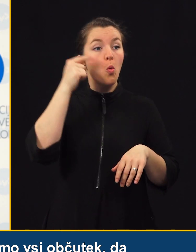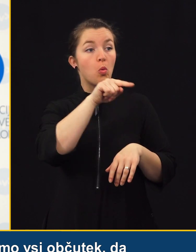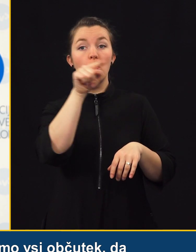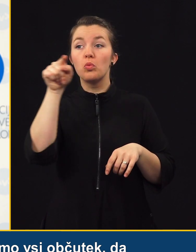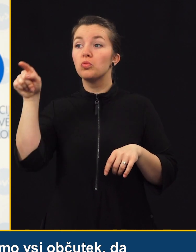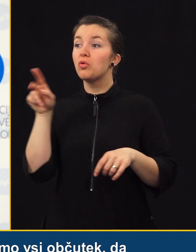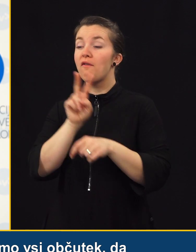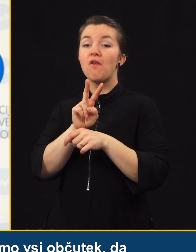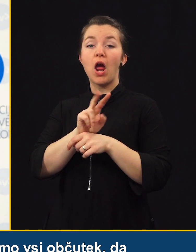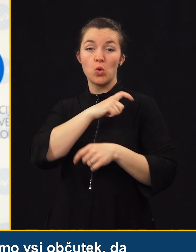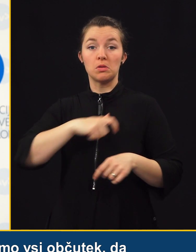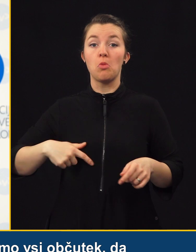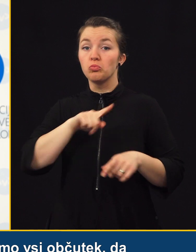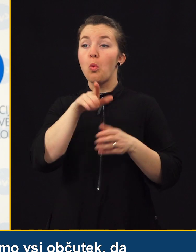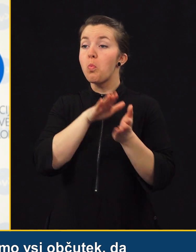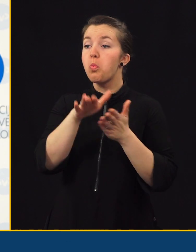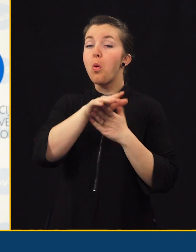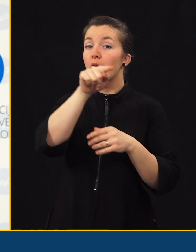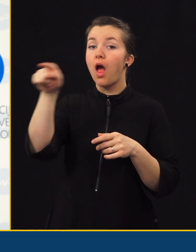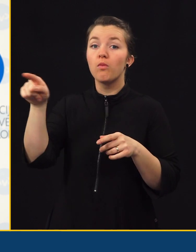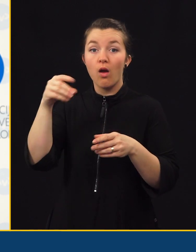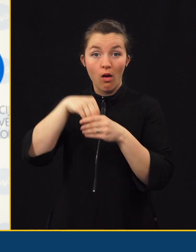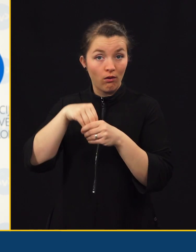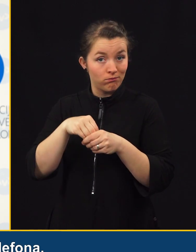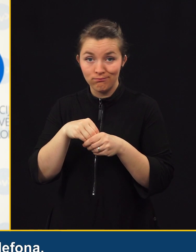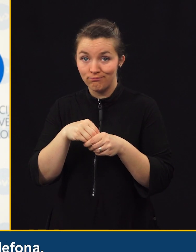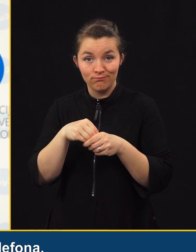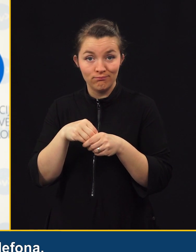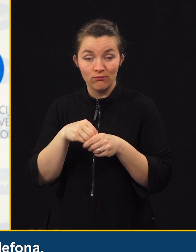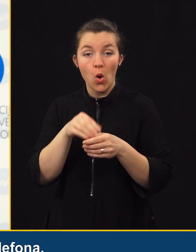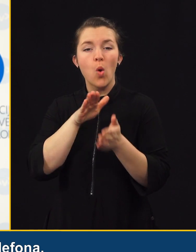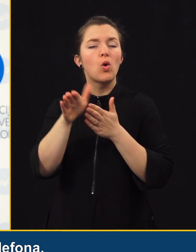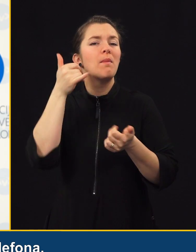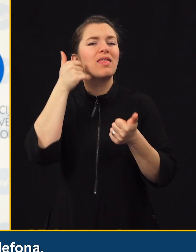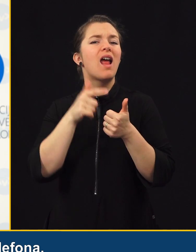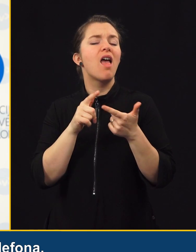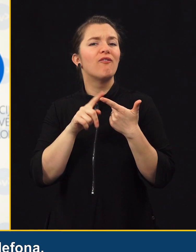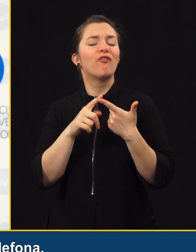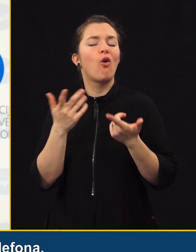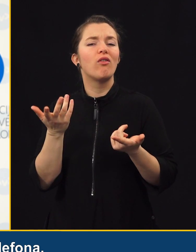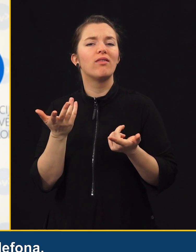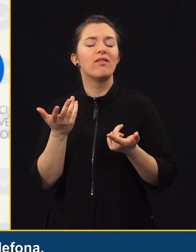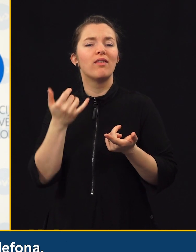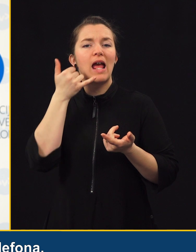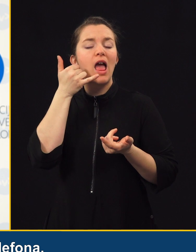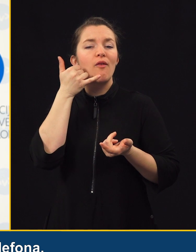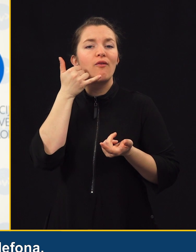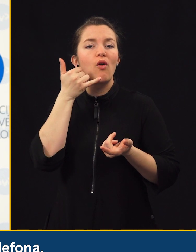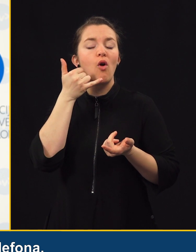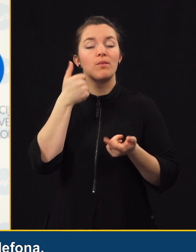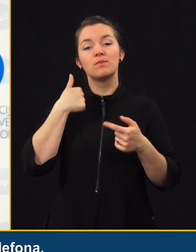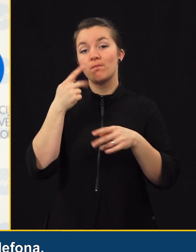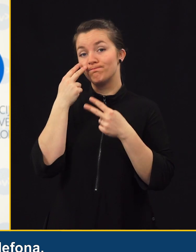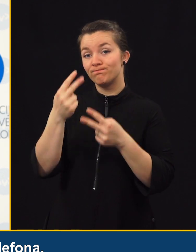ljudje varnostni pas uporabljajo. Kar se tiče uporabe telefona, pa